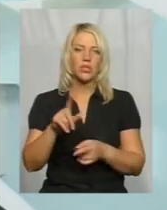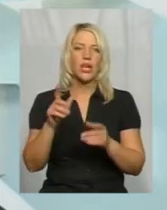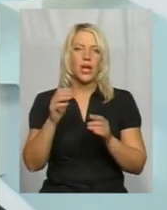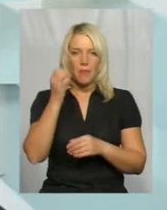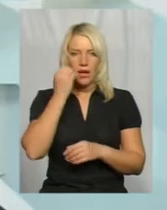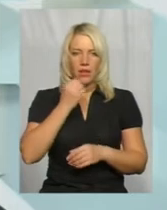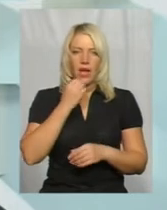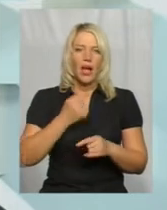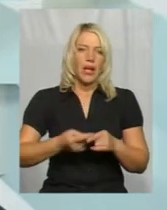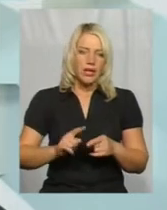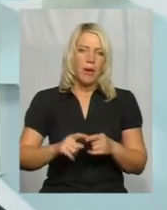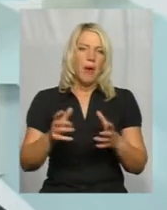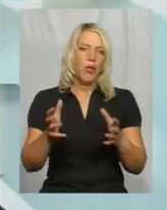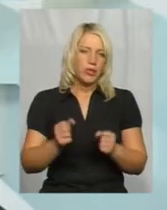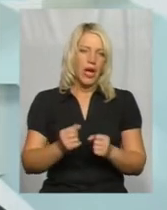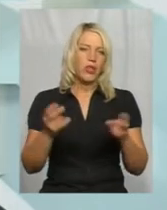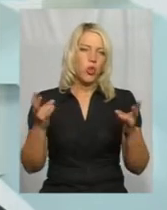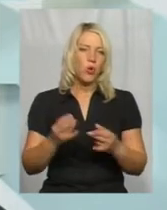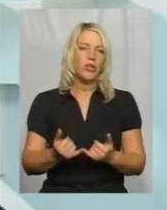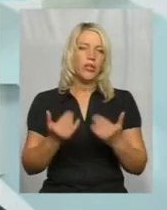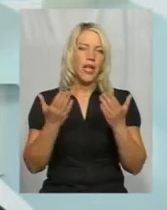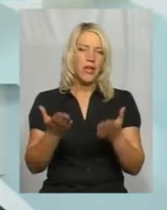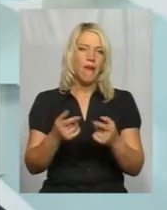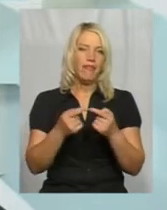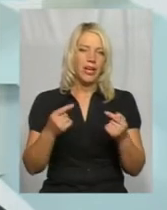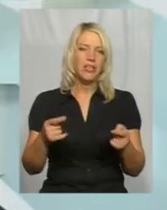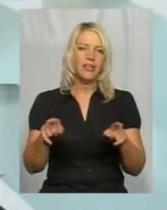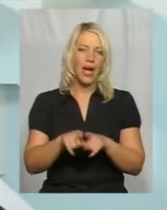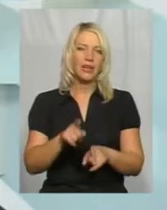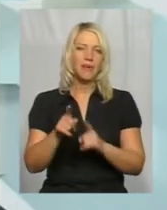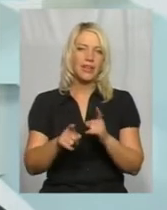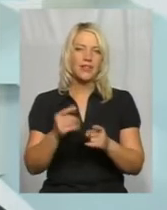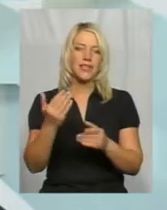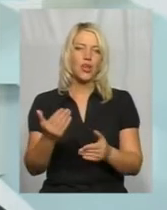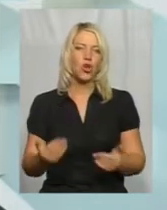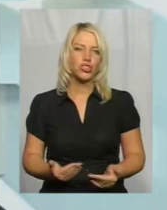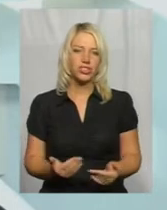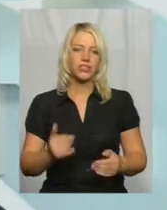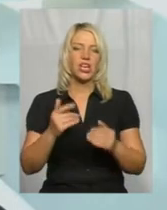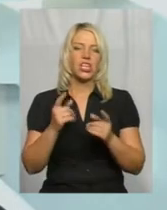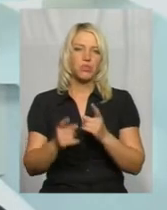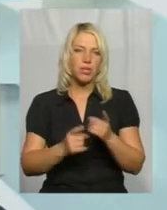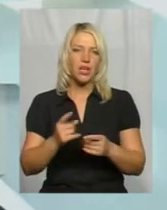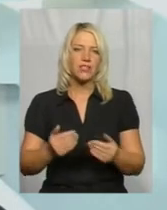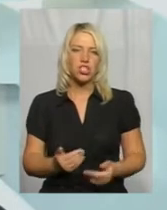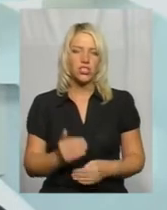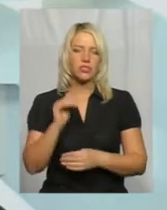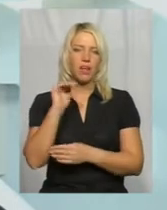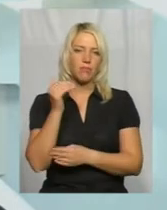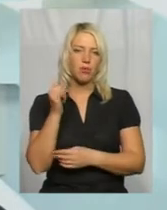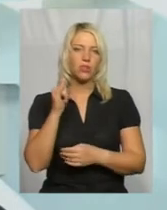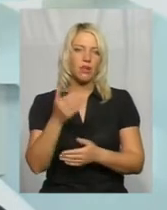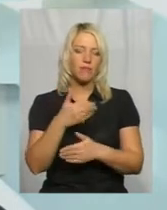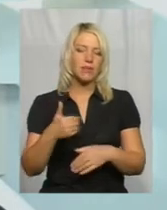получають нужні для неї вещи. Таким образом, міняється і її життя, і життя дитина, і ми